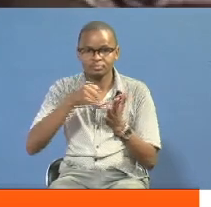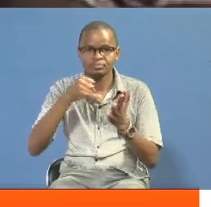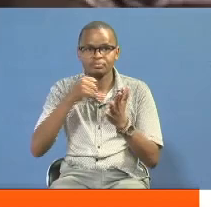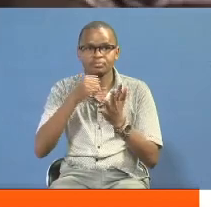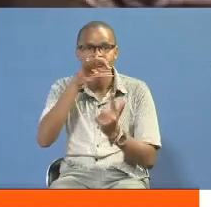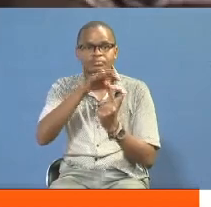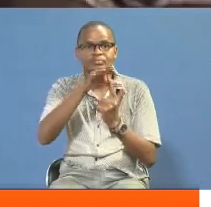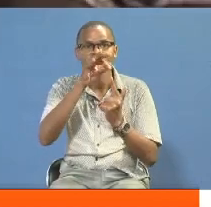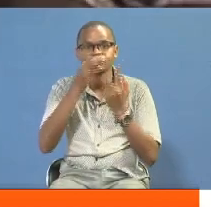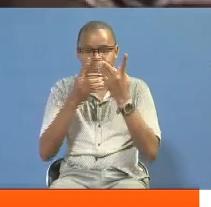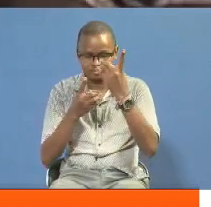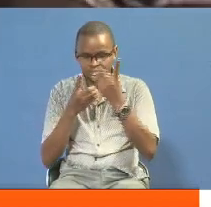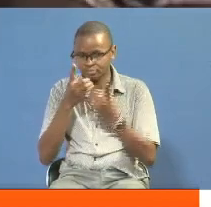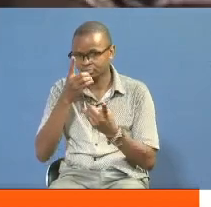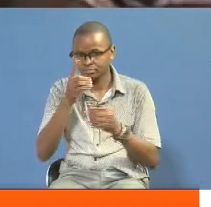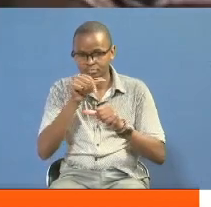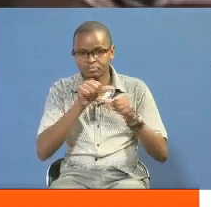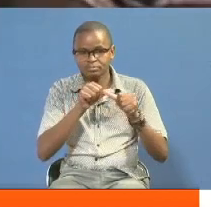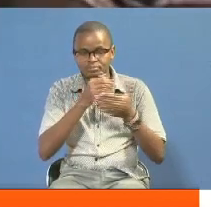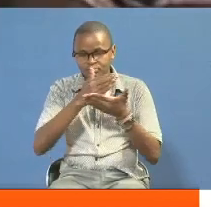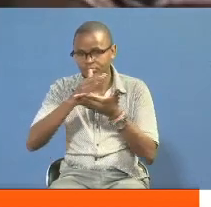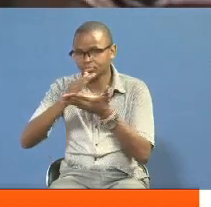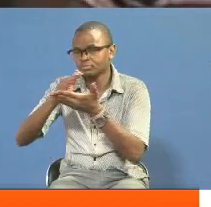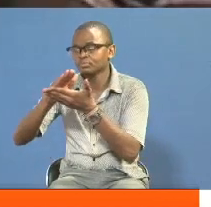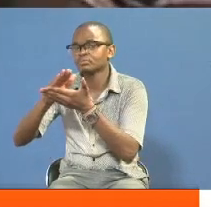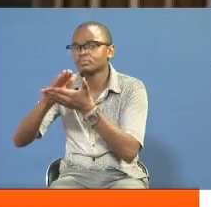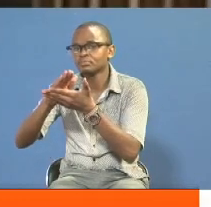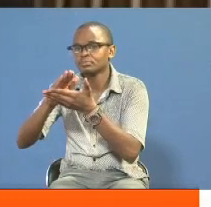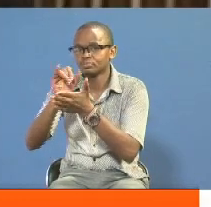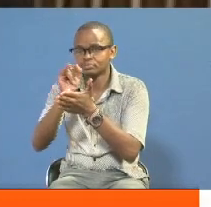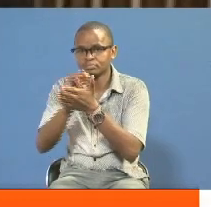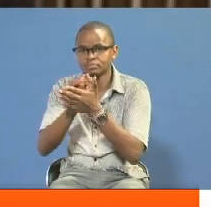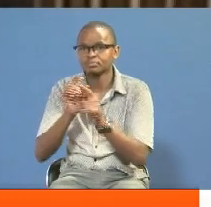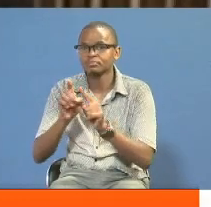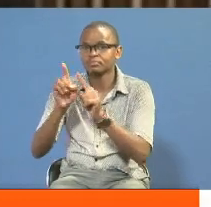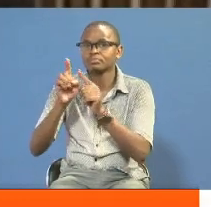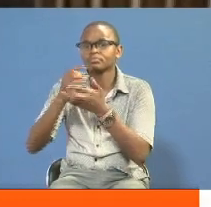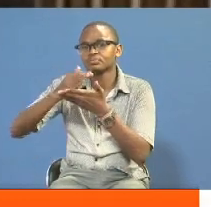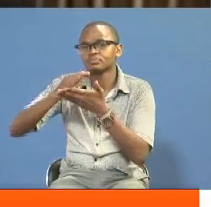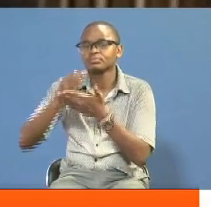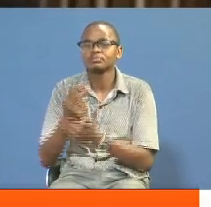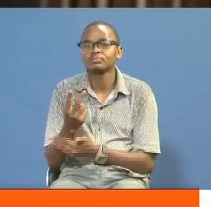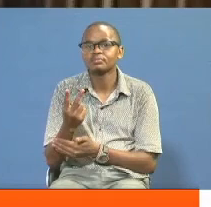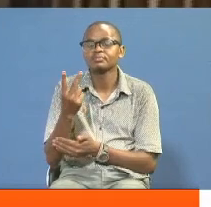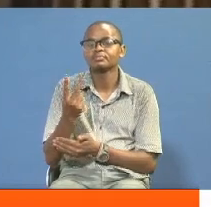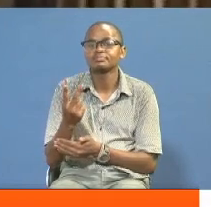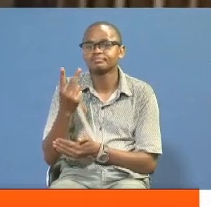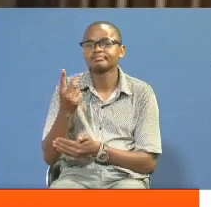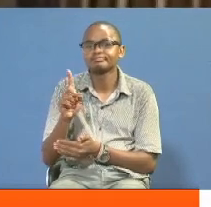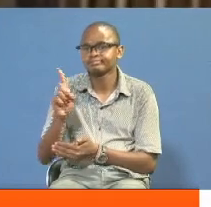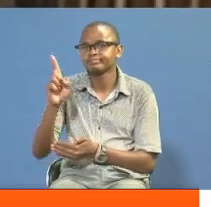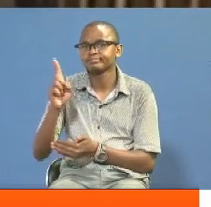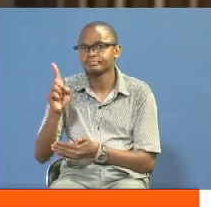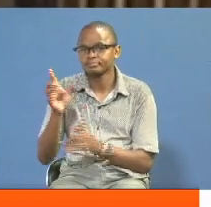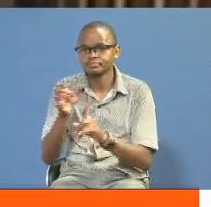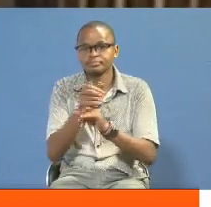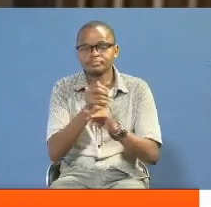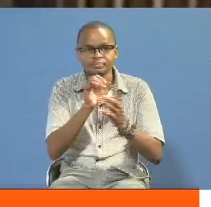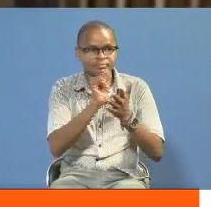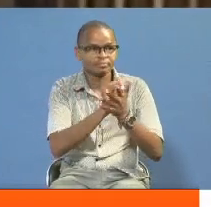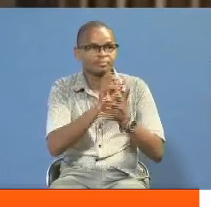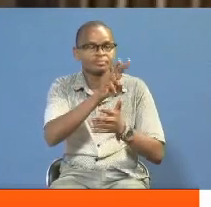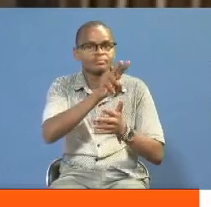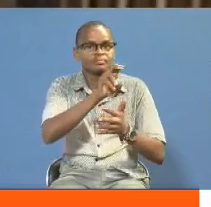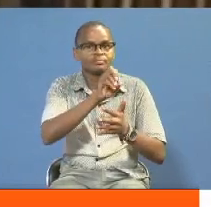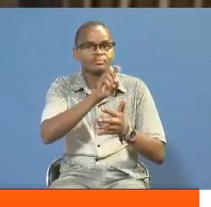kikao malum kujadili mswada kuhusu ugavi wa rasli mali uliokuwa katika sehemu ya pili Mswada unatimiza kitengo